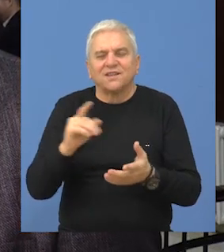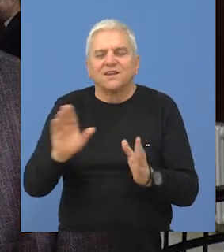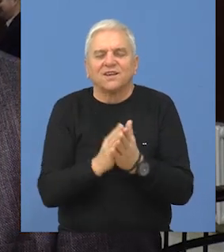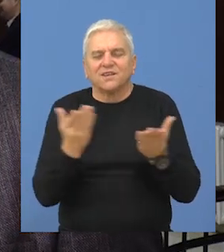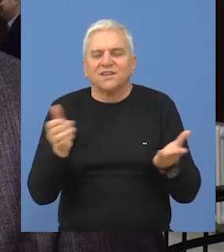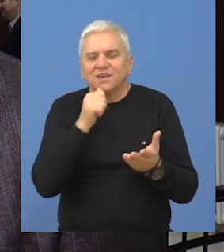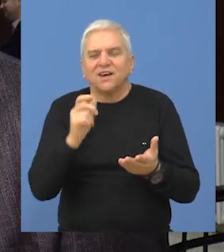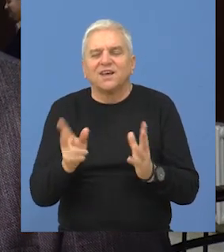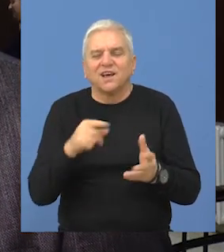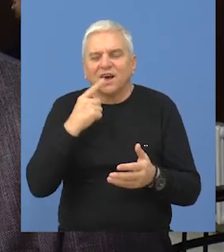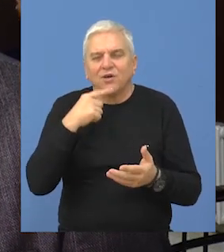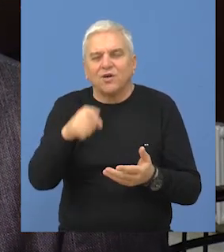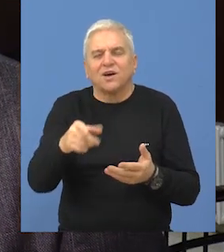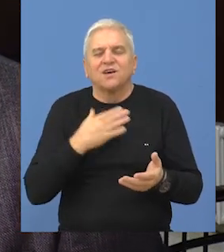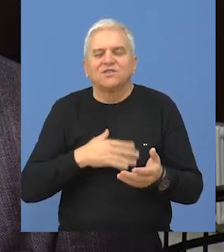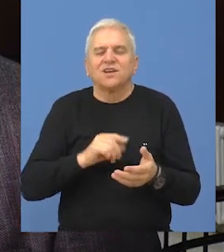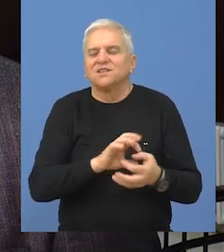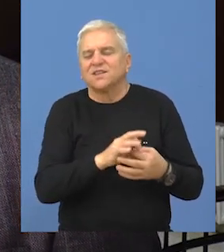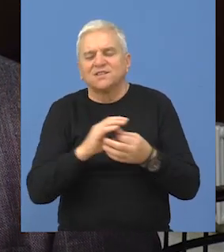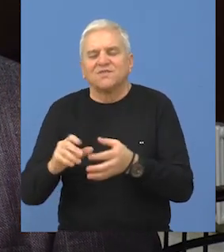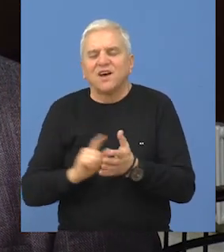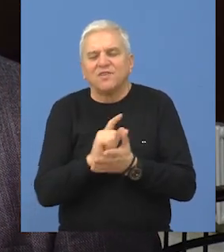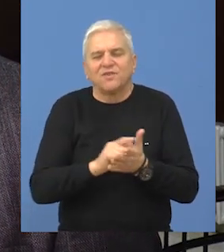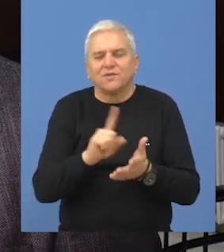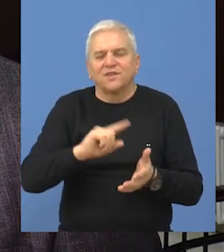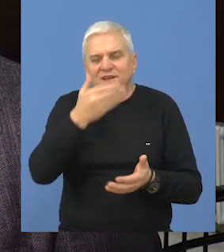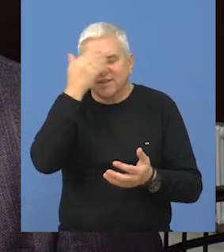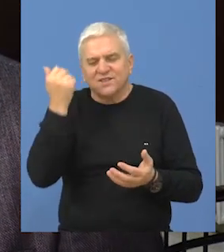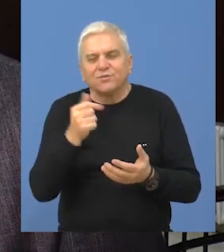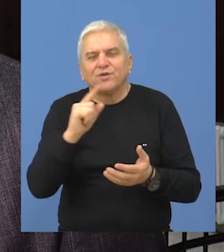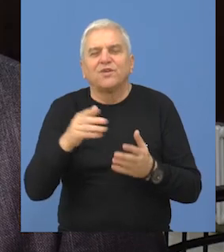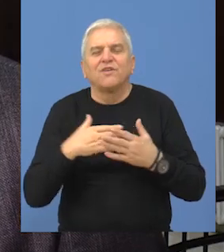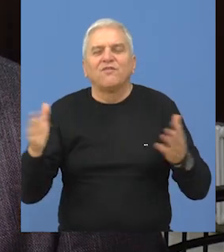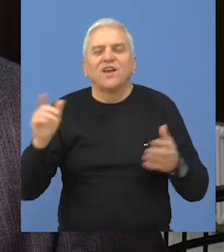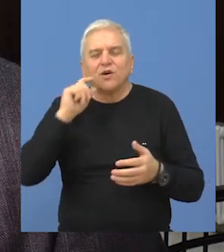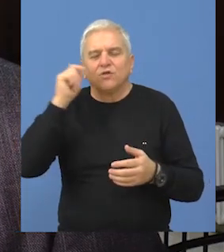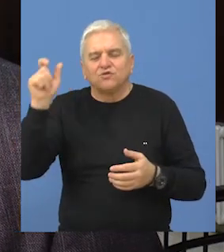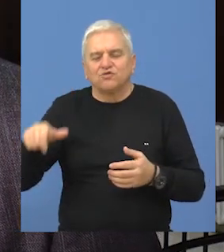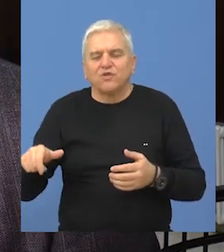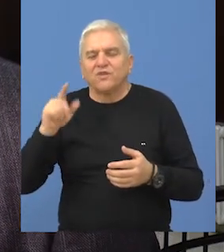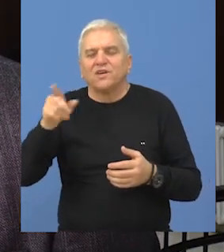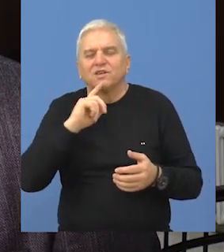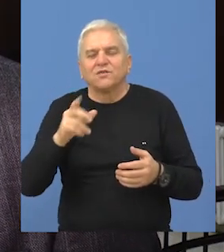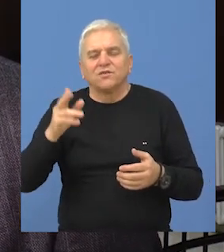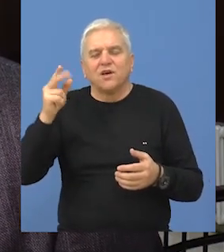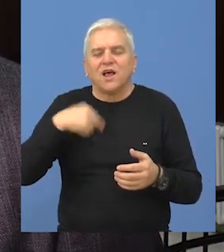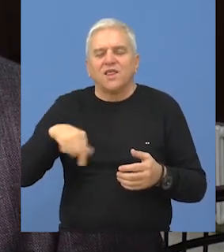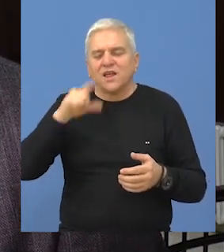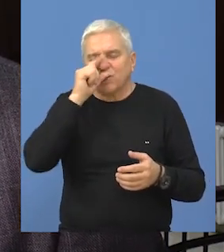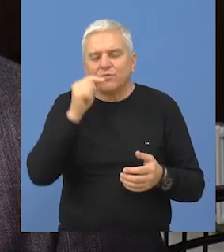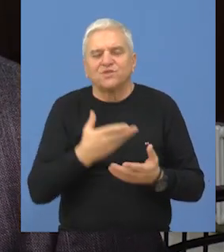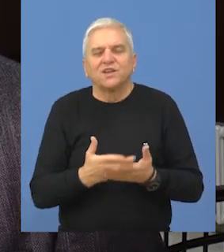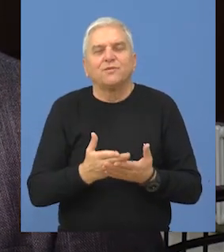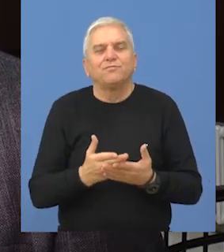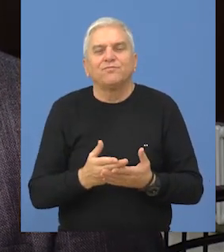Tako da knjiga je, kao što i samo nas ga za većte vremena, da ne zaboravimo ovog velikog čoveka i pošle su